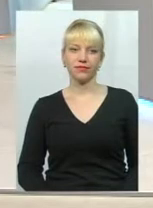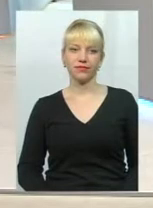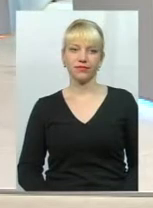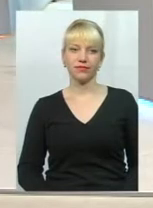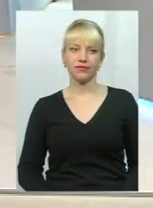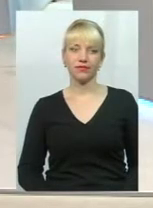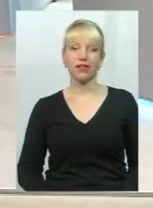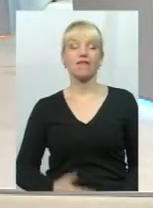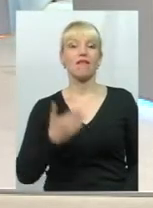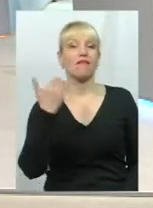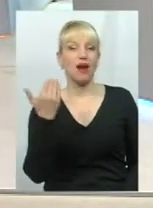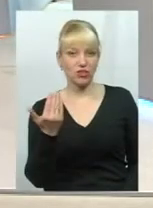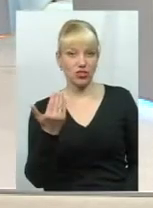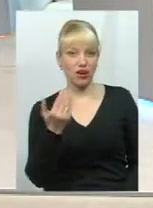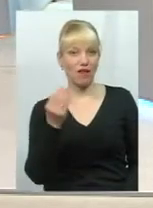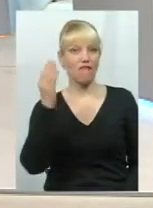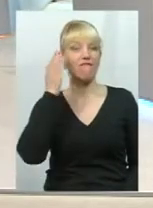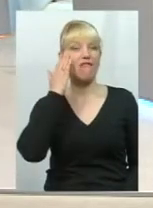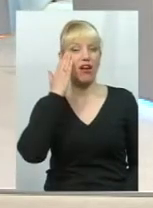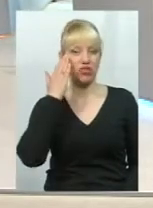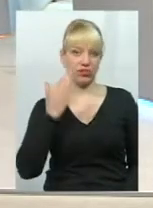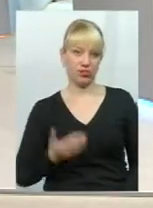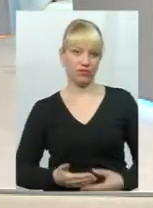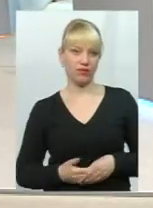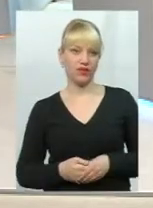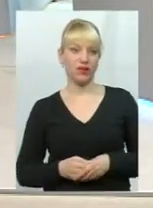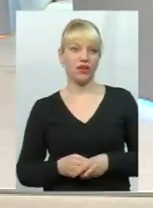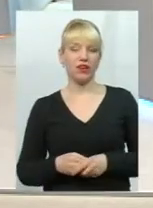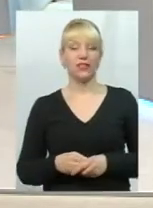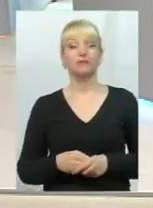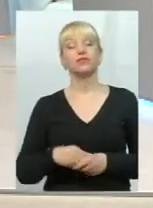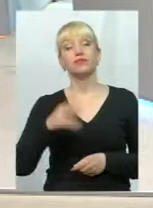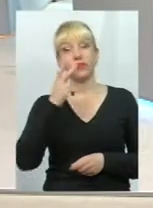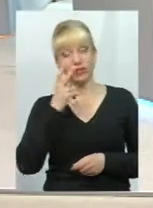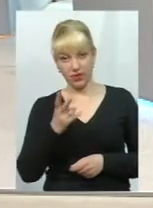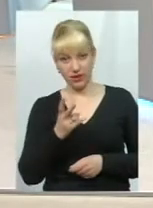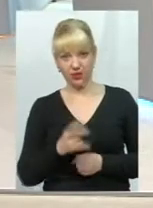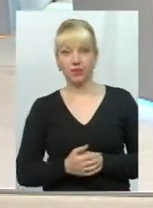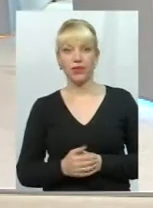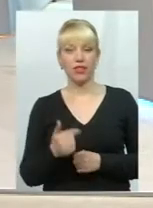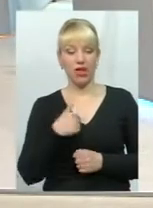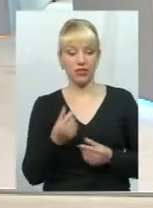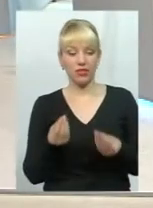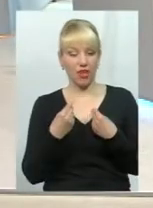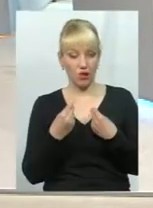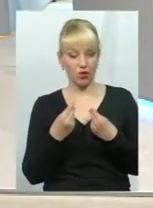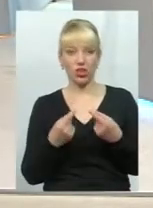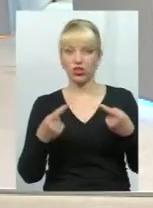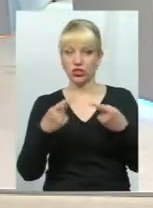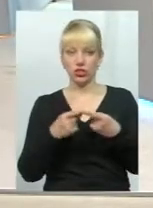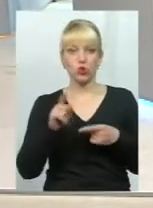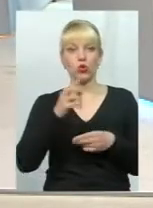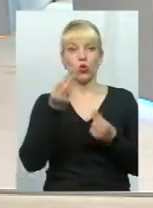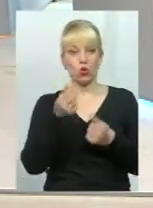Власне, ваші враження від таких заяв? Значить, дивіться, нам чітко і ясно дають зрозуміти, що кошти в